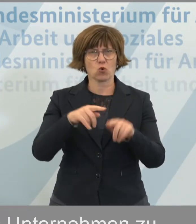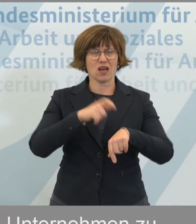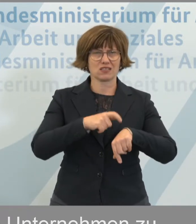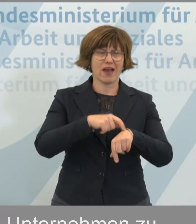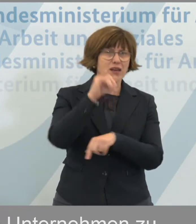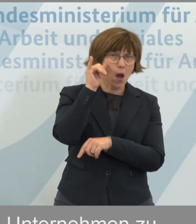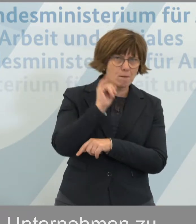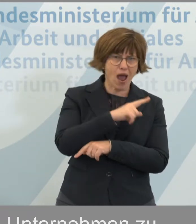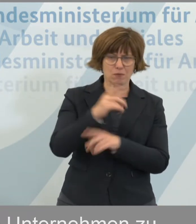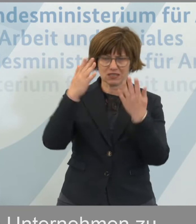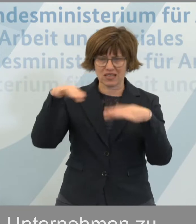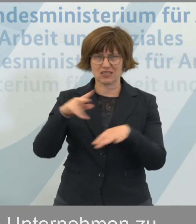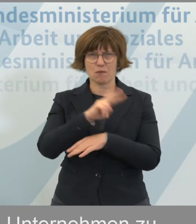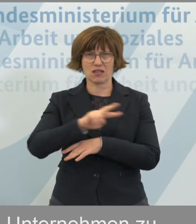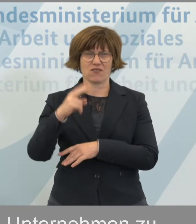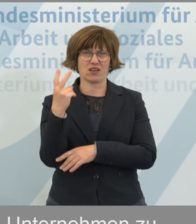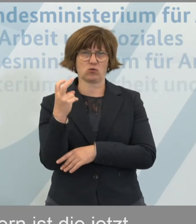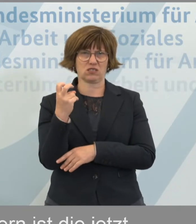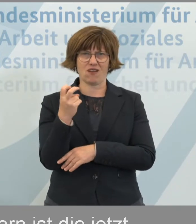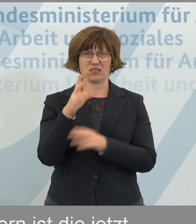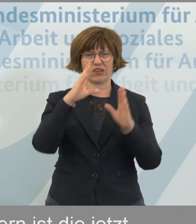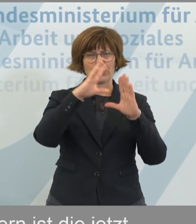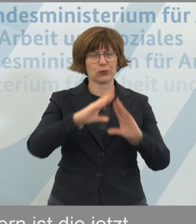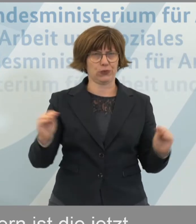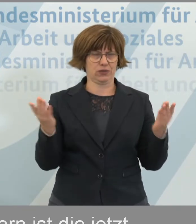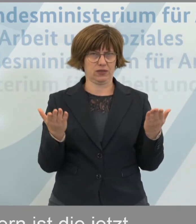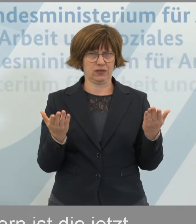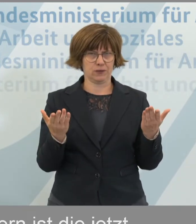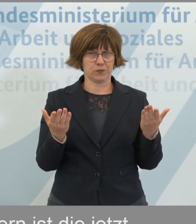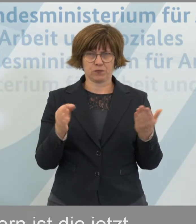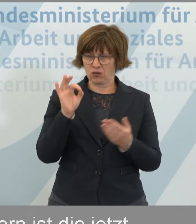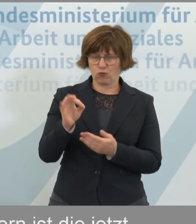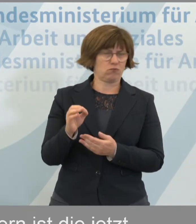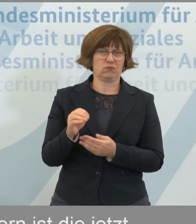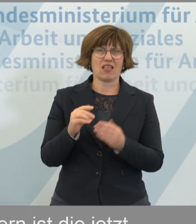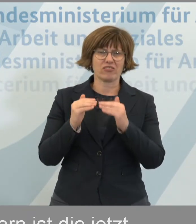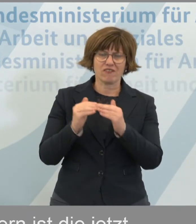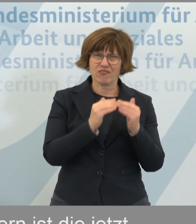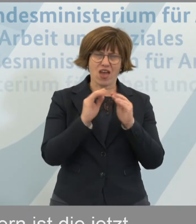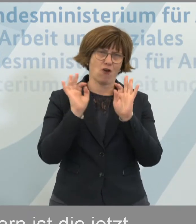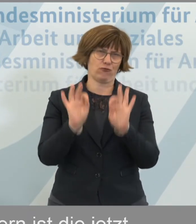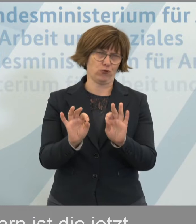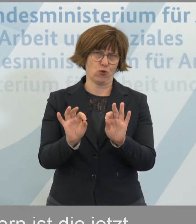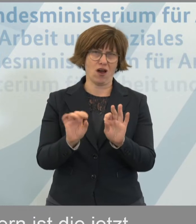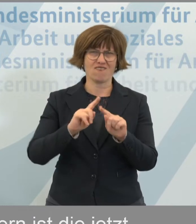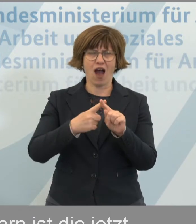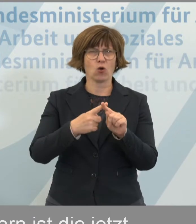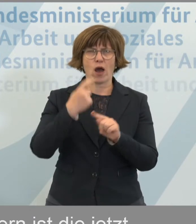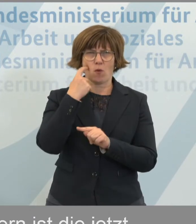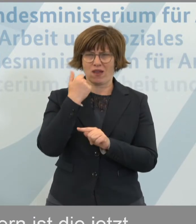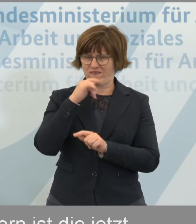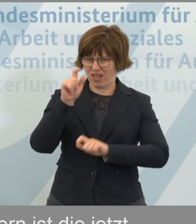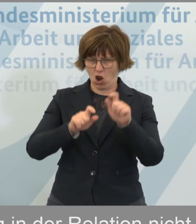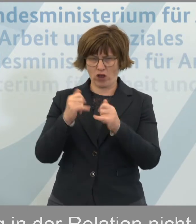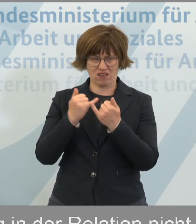von Mai bis Dezember 2020 sonst auslaufen würde. Und das ist auch nur fair, denn im Moment ist es für viele